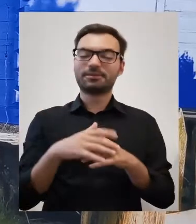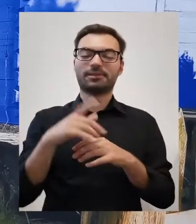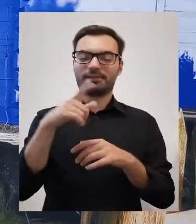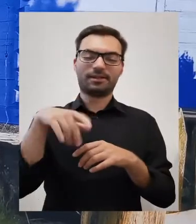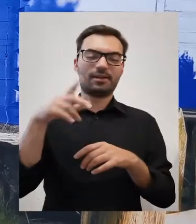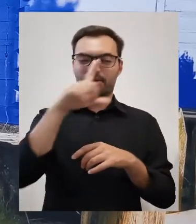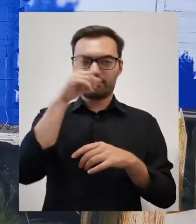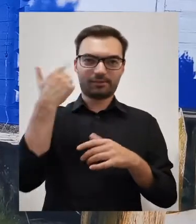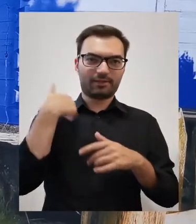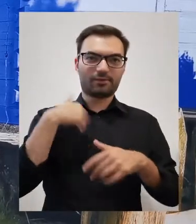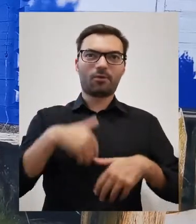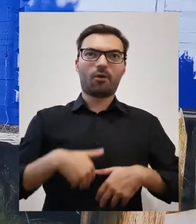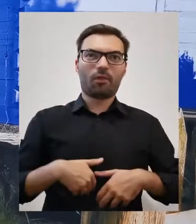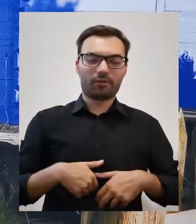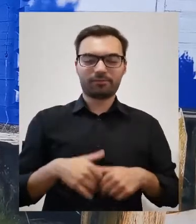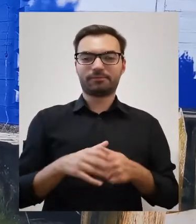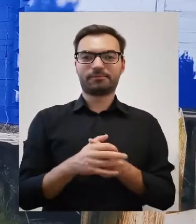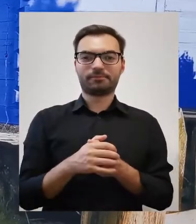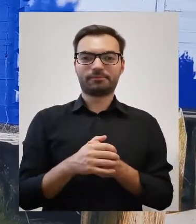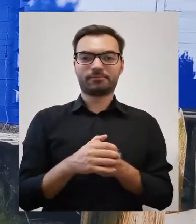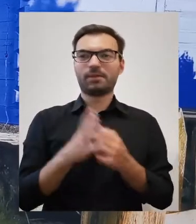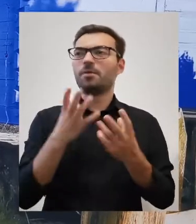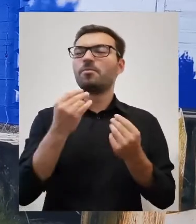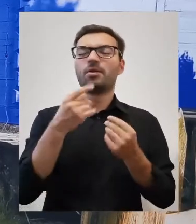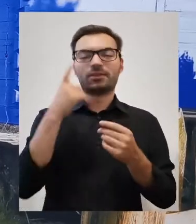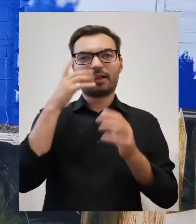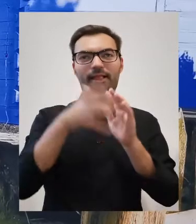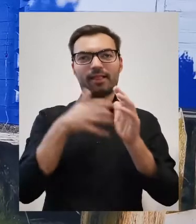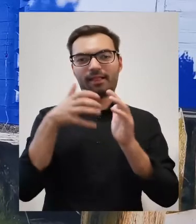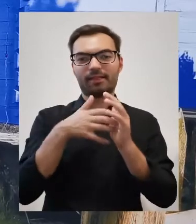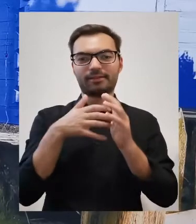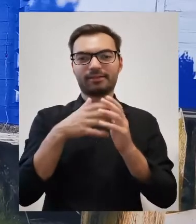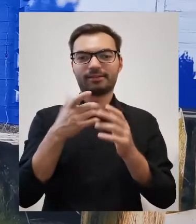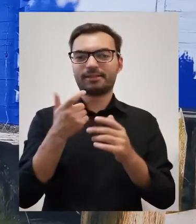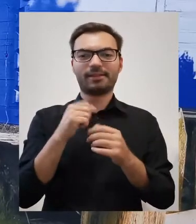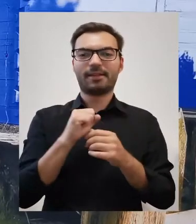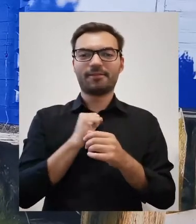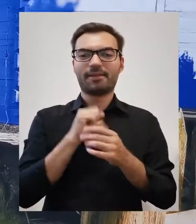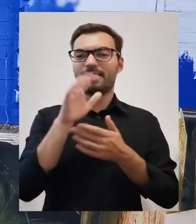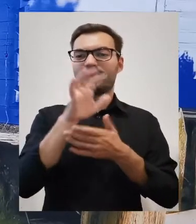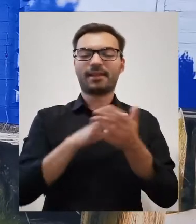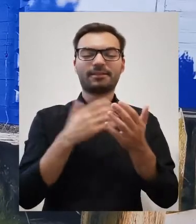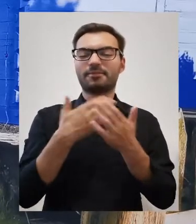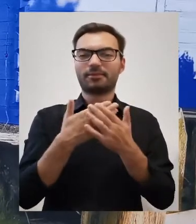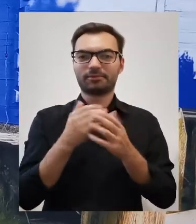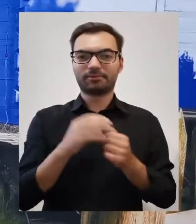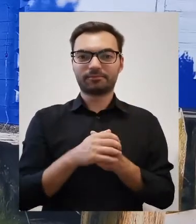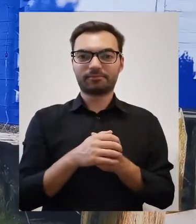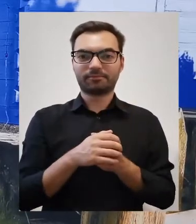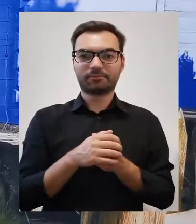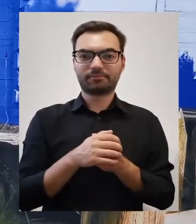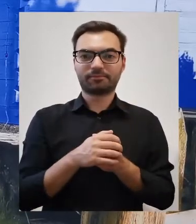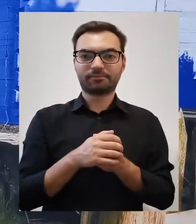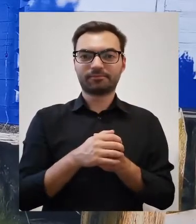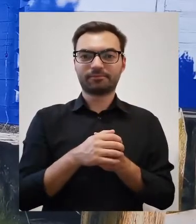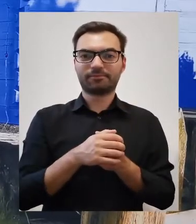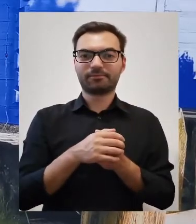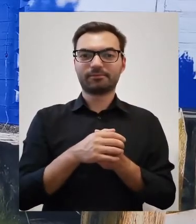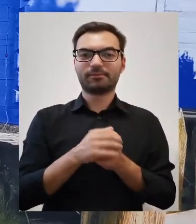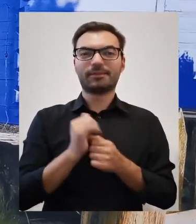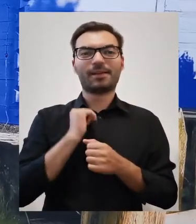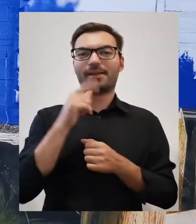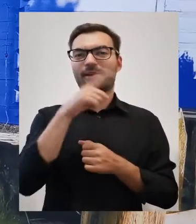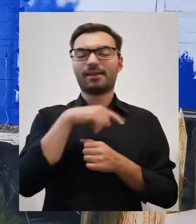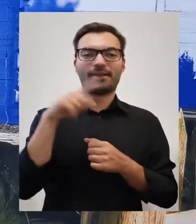Polesoki z głodu pozdychały. Po co ja w ogóle sięgam po takie niezbyt przyjemne teksty? A no po to, żeby Państwo